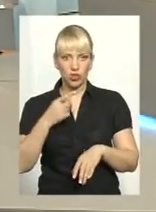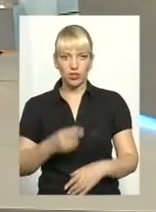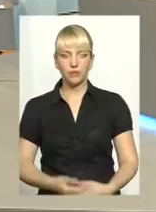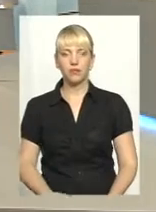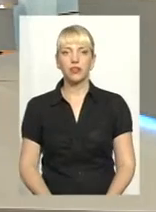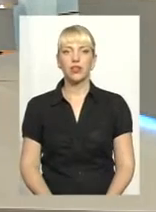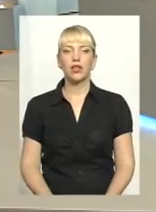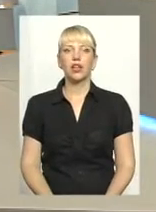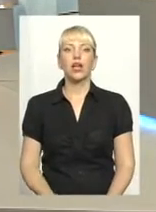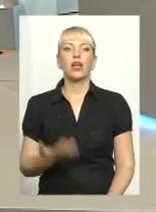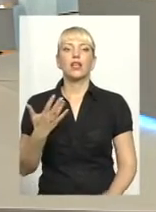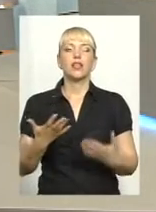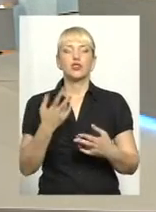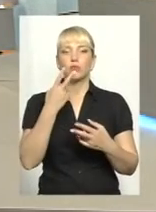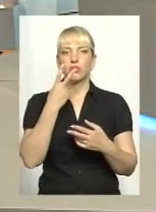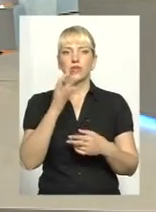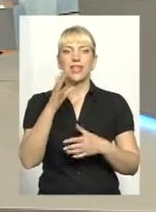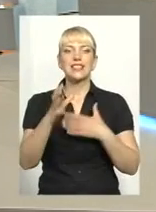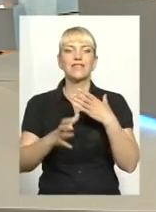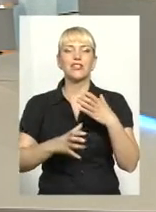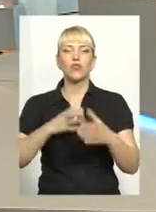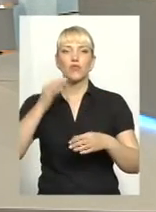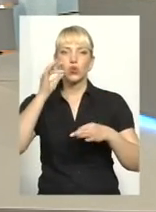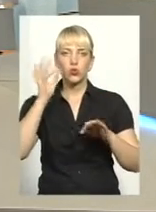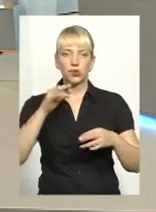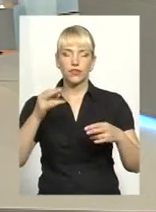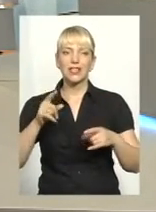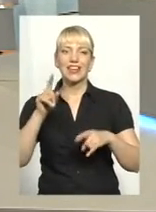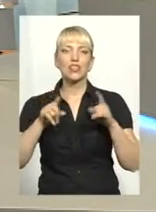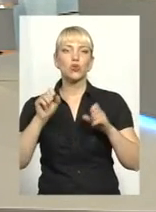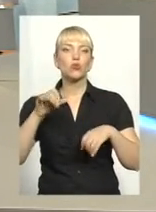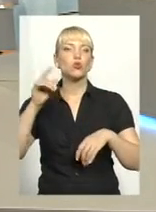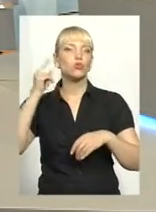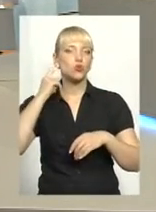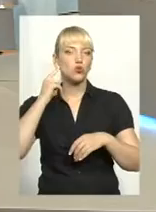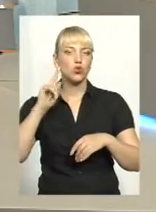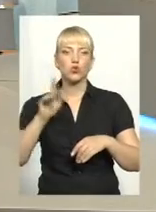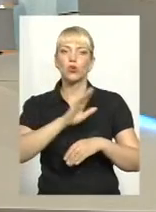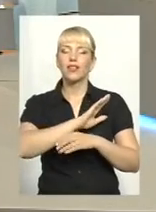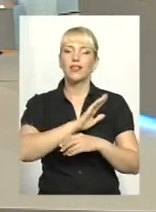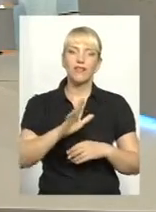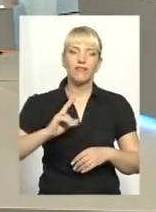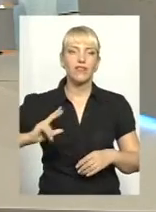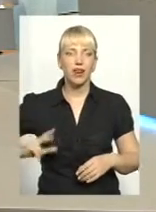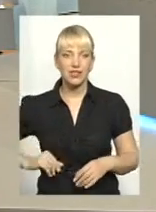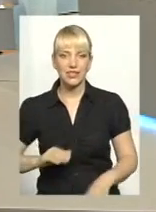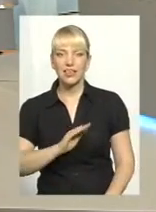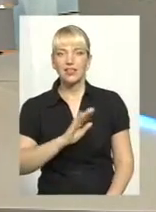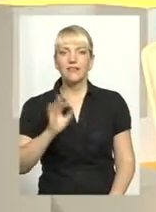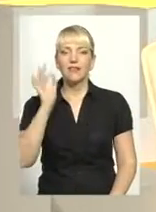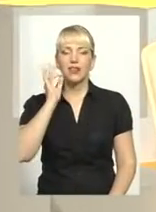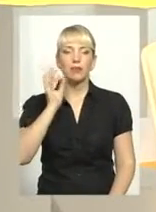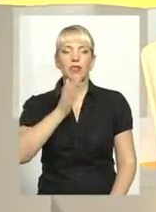якщо поглянути на світовий досвід, інколи можна почути, що ні в Франції, ні в Німеччині не має у тій